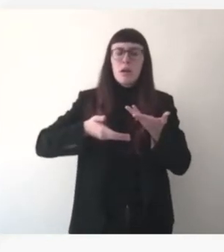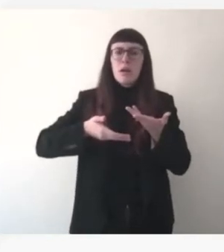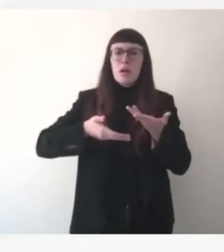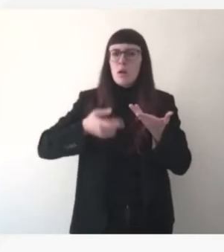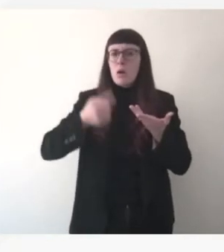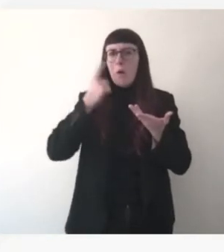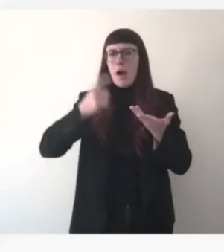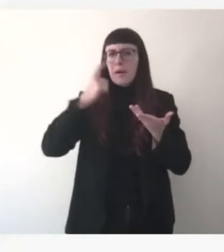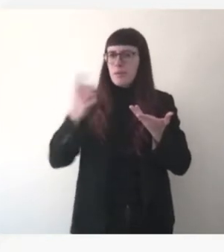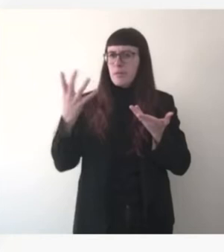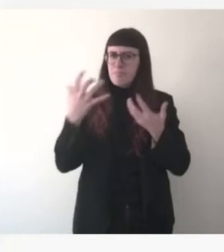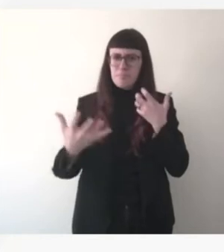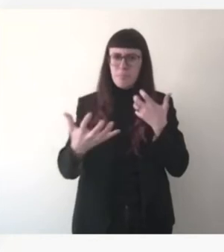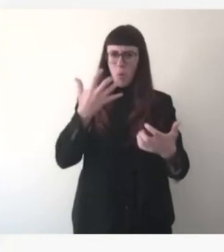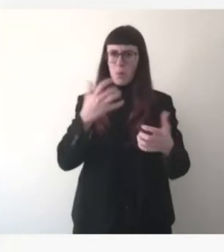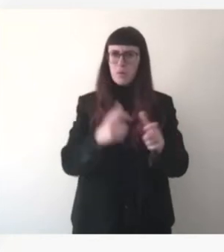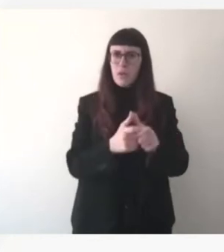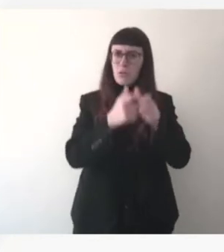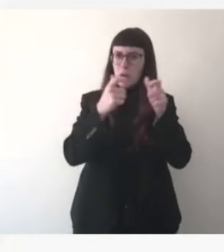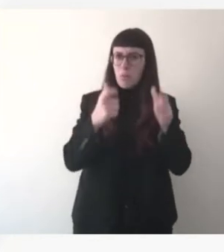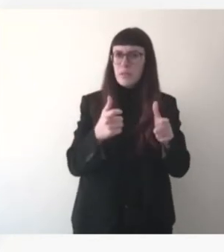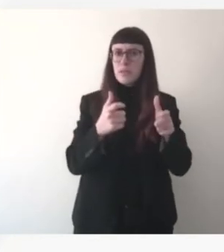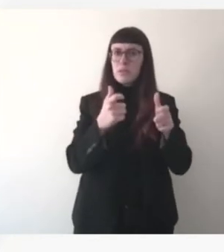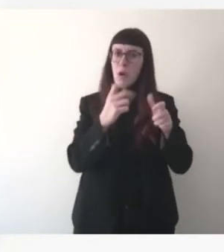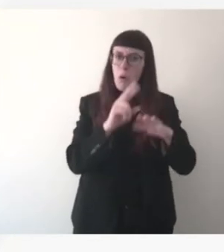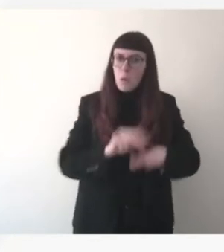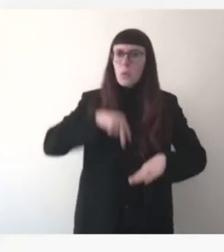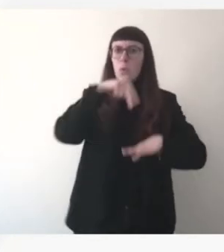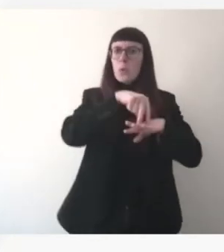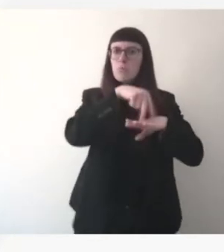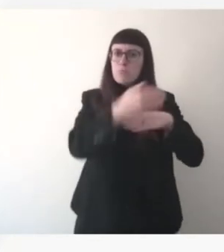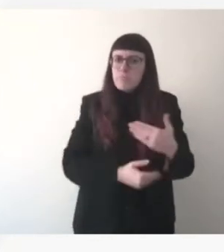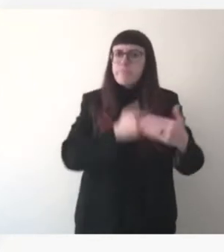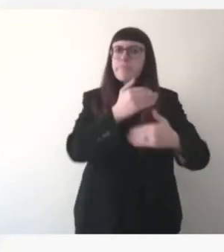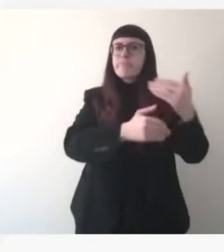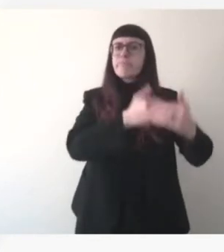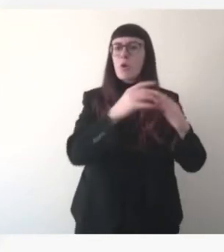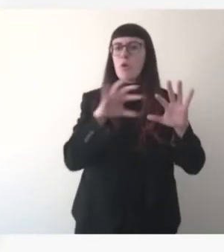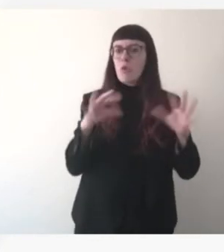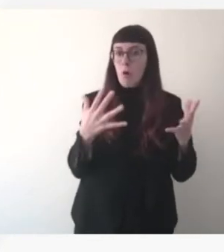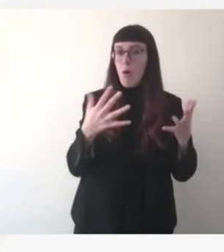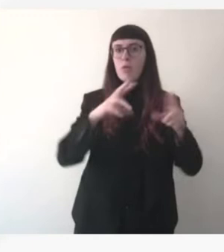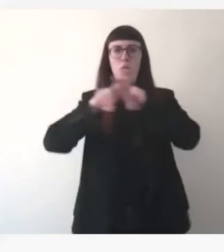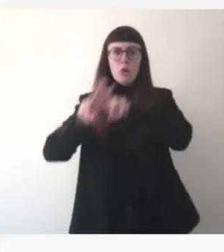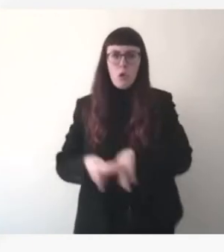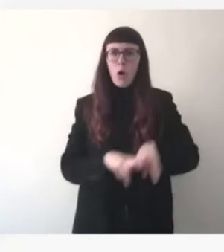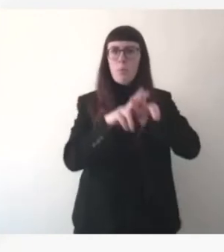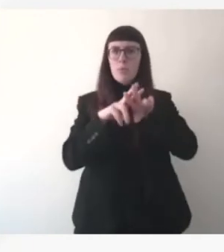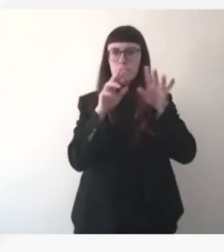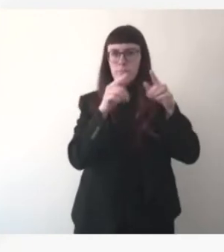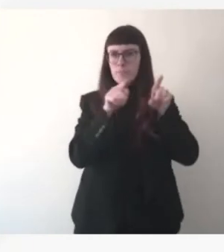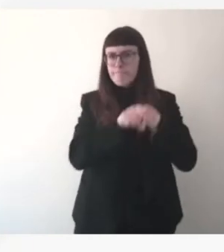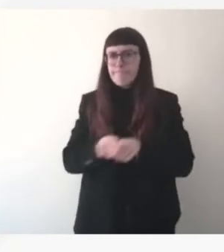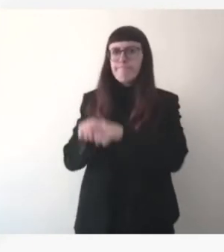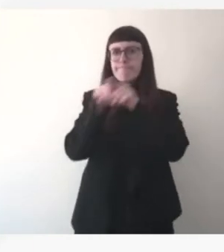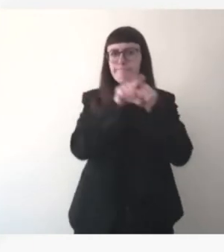notre espace informationnel européen, notre espace numérique et on sait que c'est un sujet très important. On en